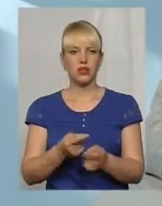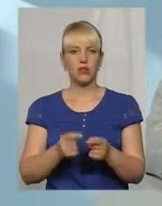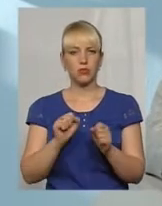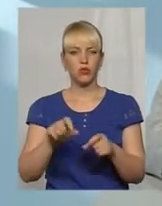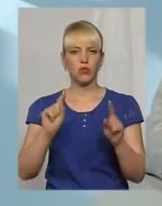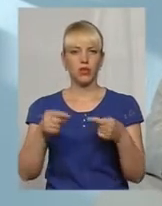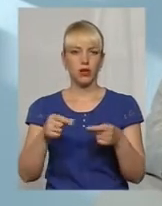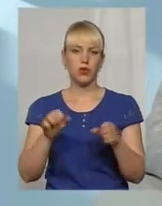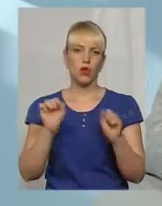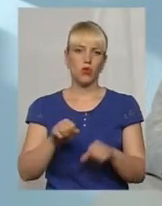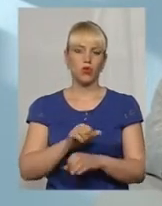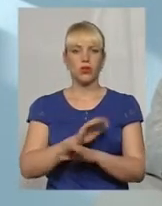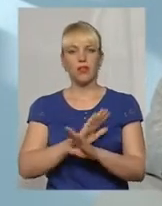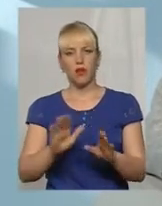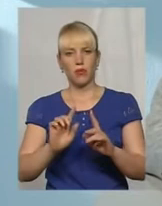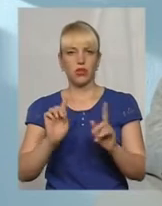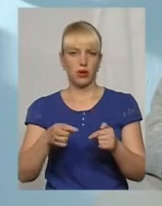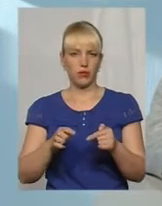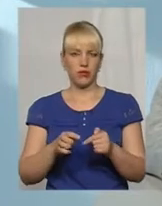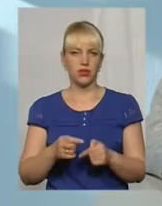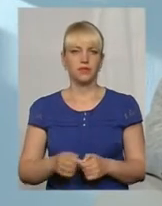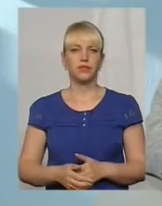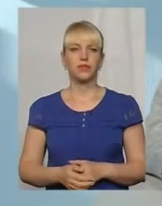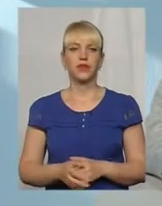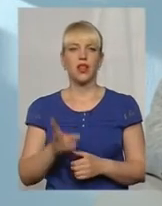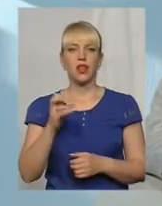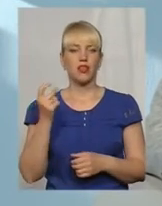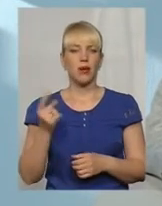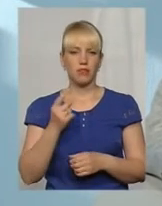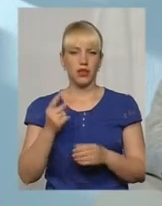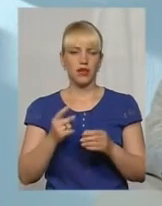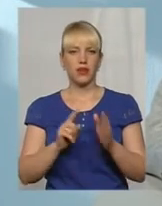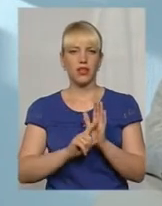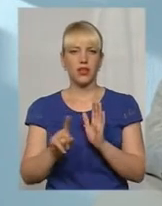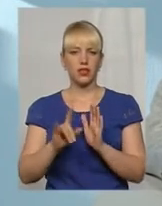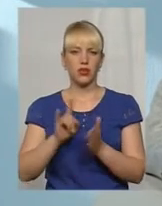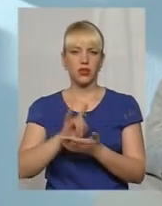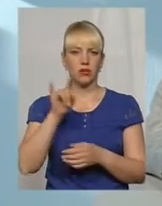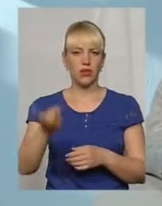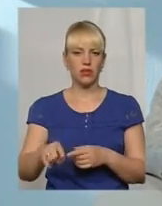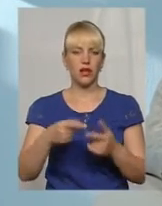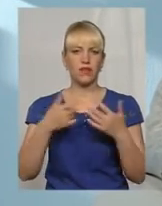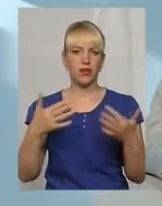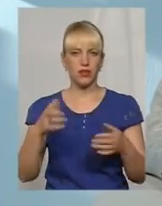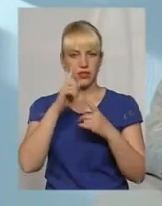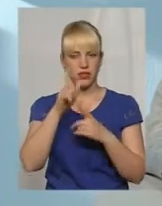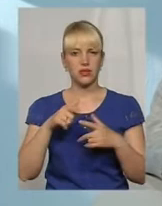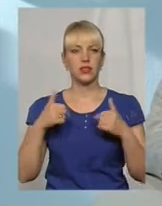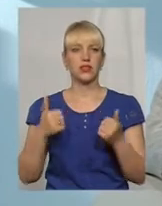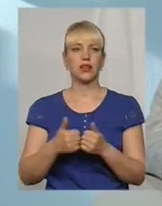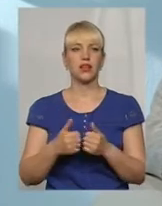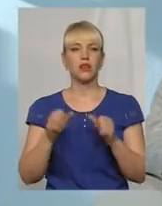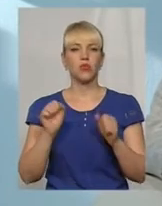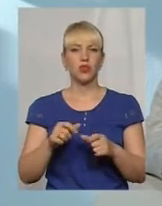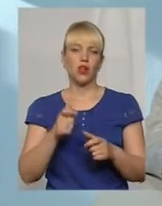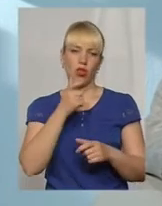потребувати, можуть не потребувати. На перших рейсах, які прилетали в разные країни, скажімо так,